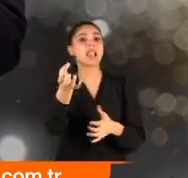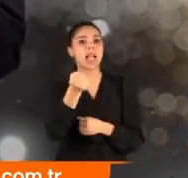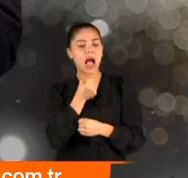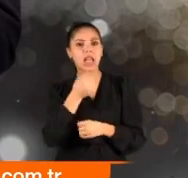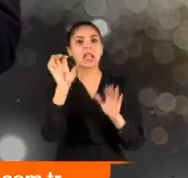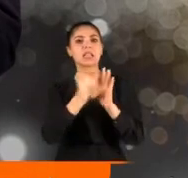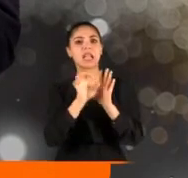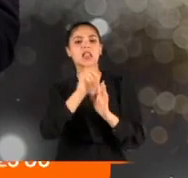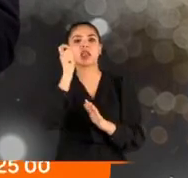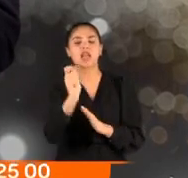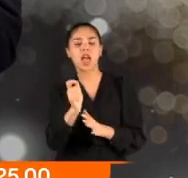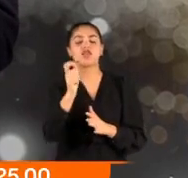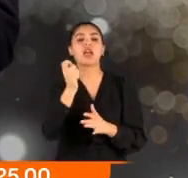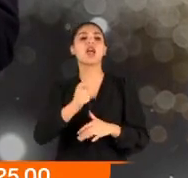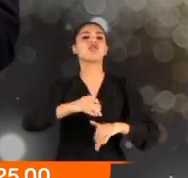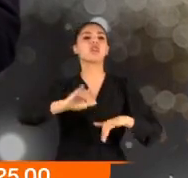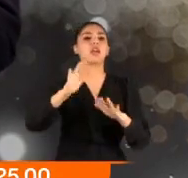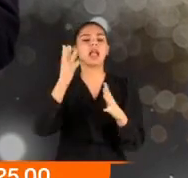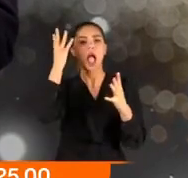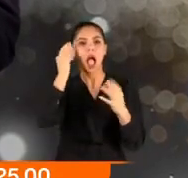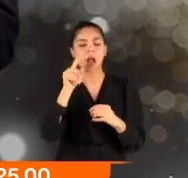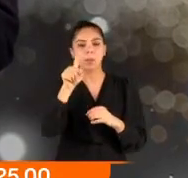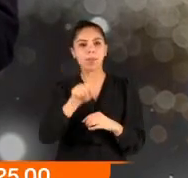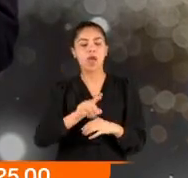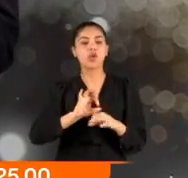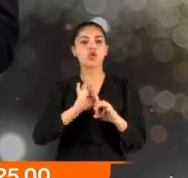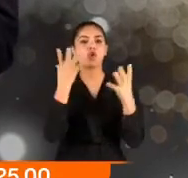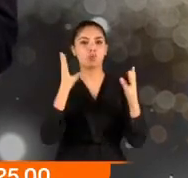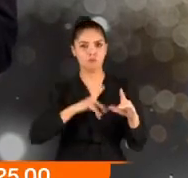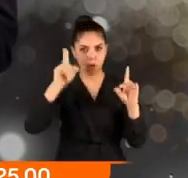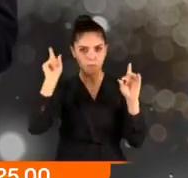sertifikanın gerçek olup olmadığını anlayabilir miyiz?